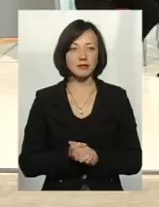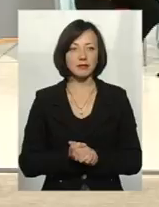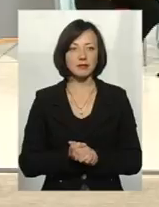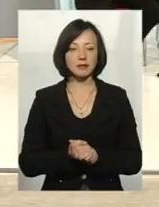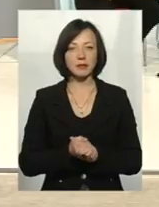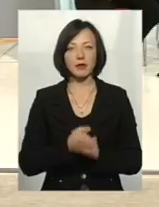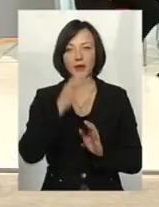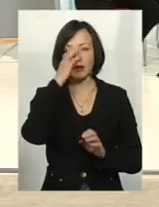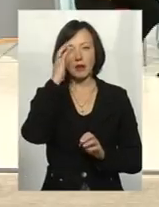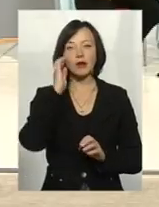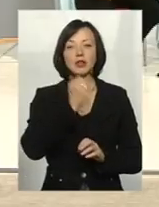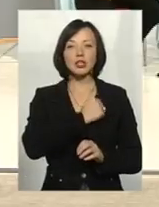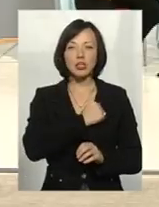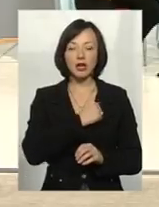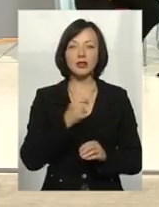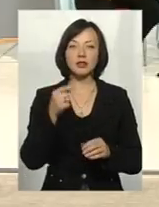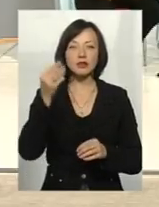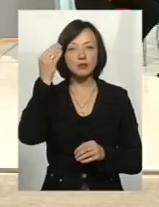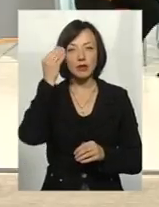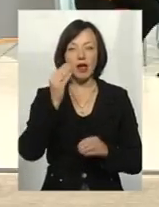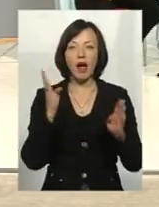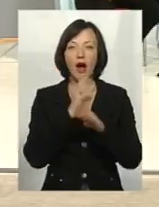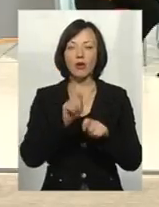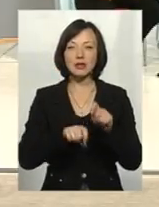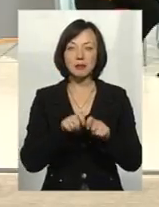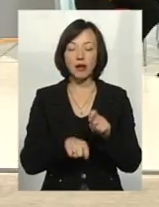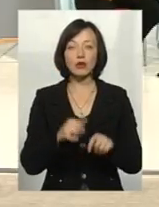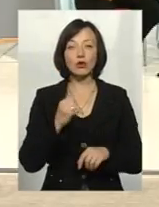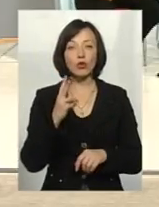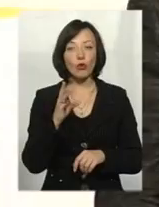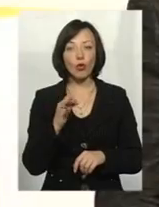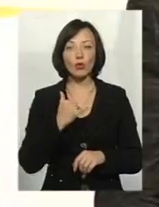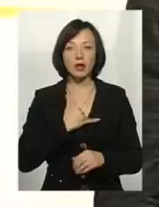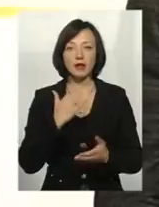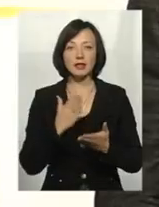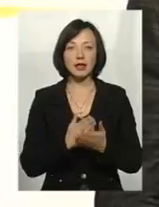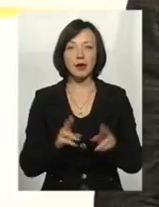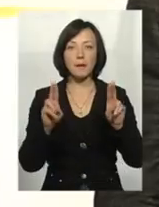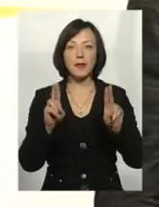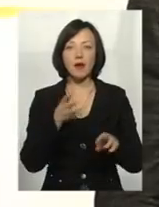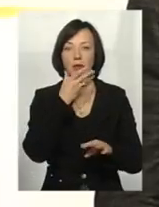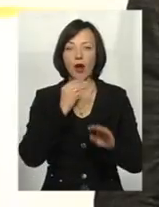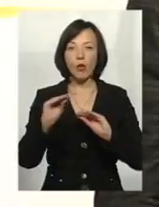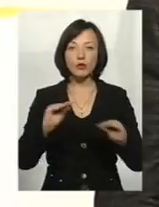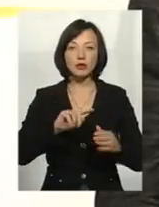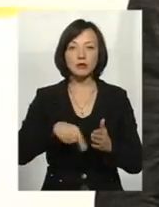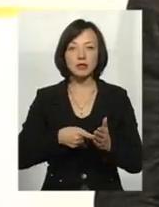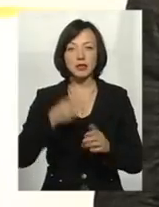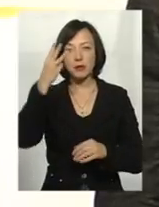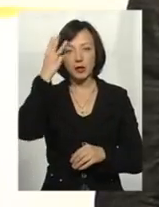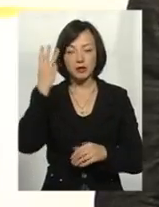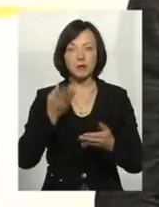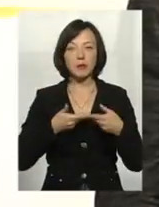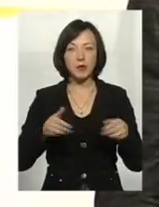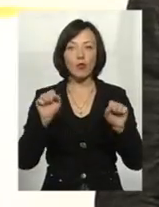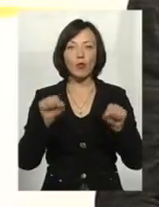екології у нас немає контролюючих функцій, це на інспекцію, але у нас є правила благоустрою в містах Мельницькому, в якому